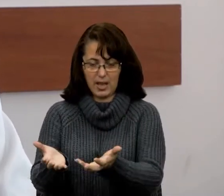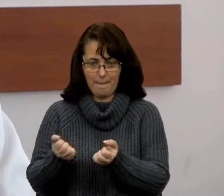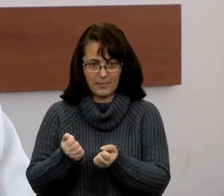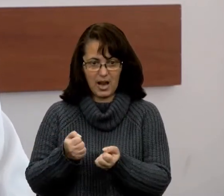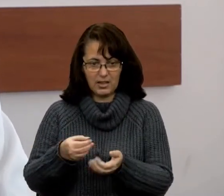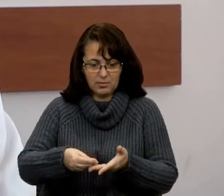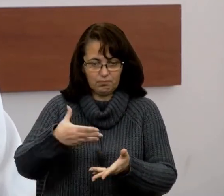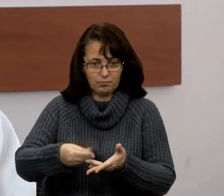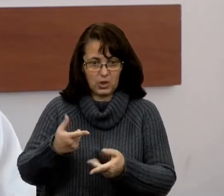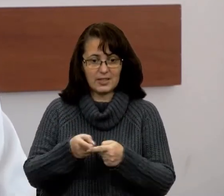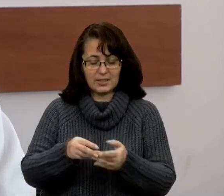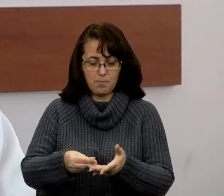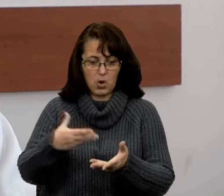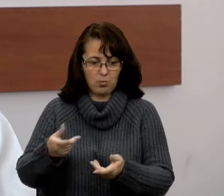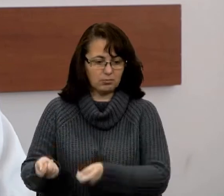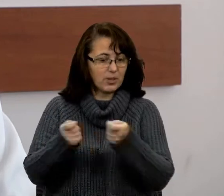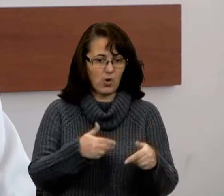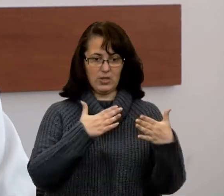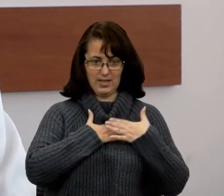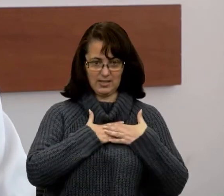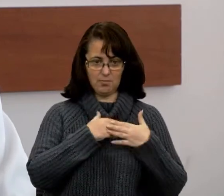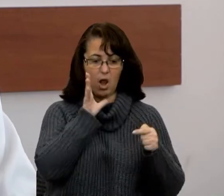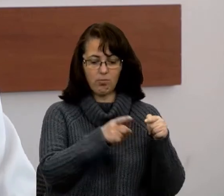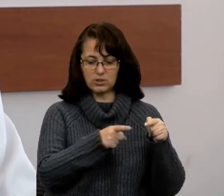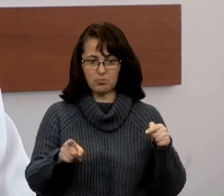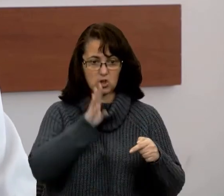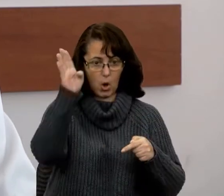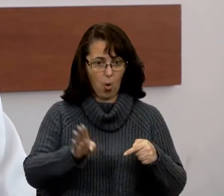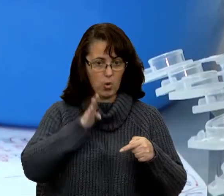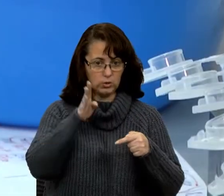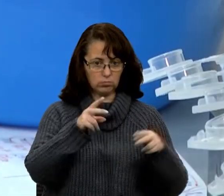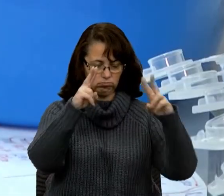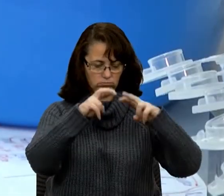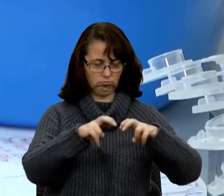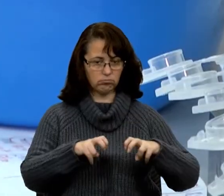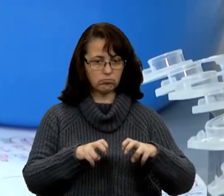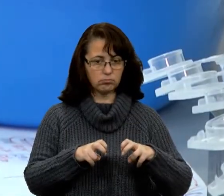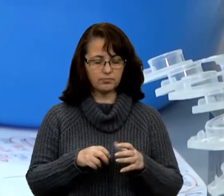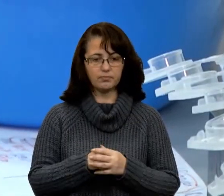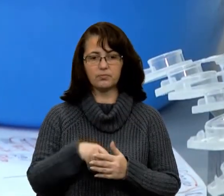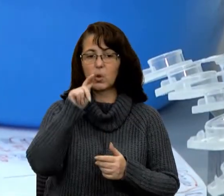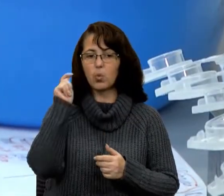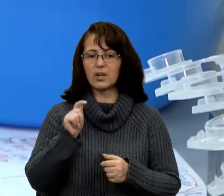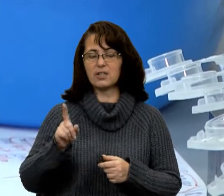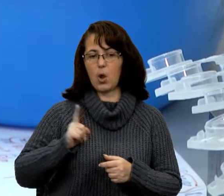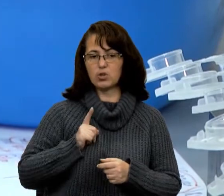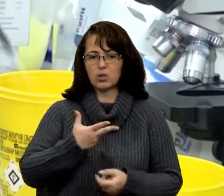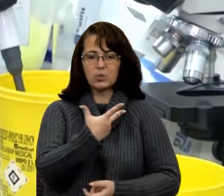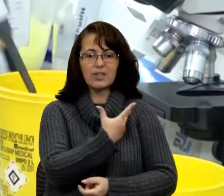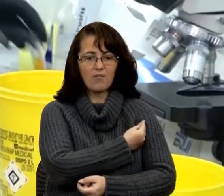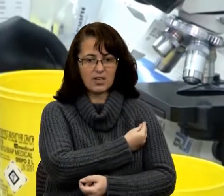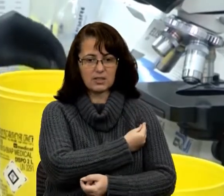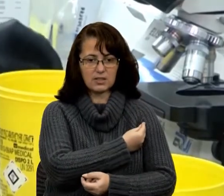Ці проби доставляють нам і ми упродовж 24 годин їх аналізуємо. Тим часом Україна очікує на вакцину.